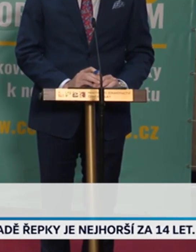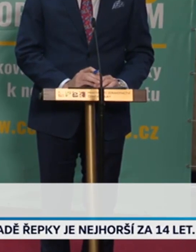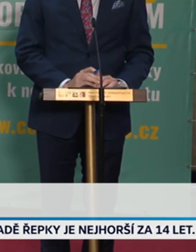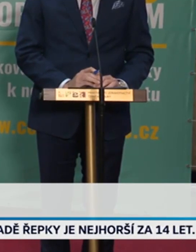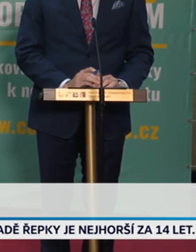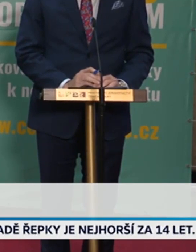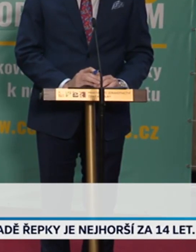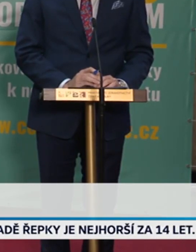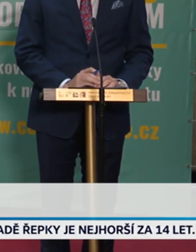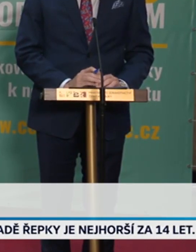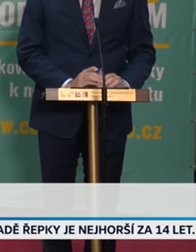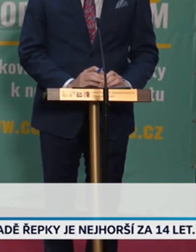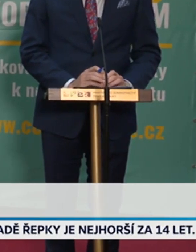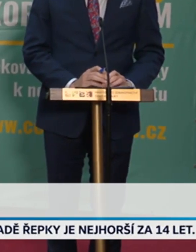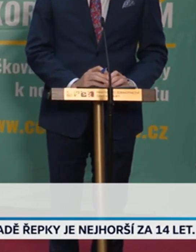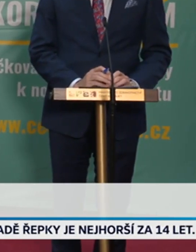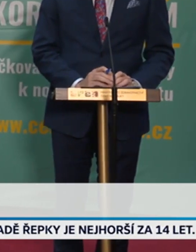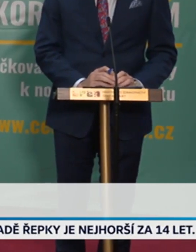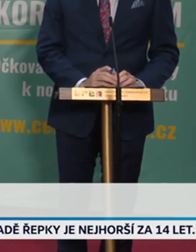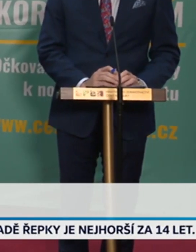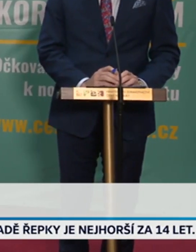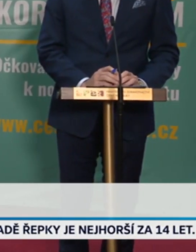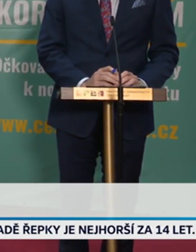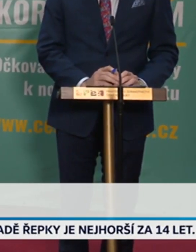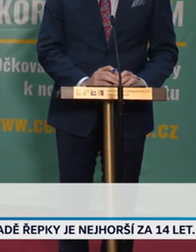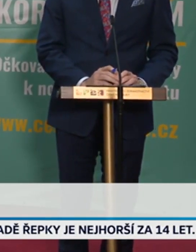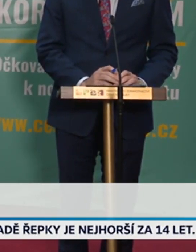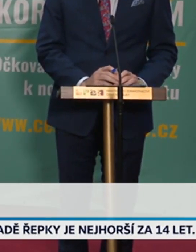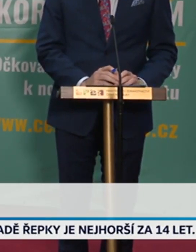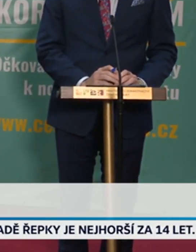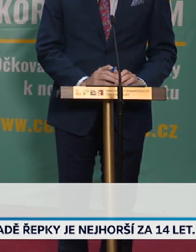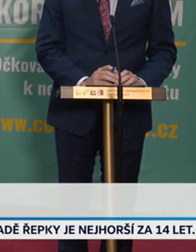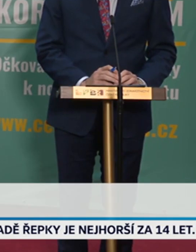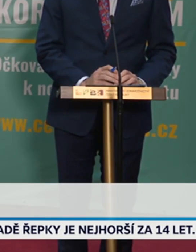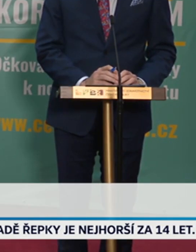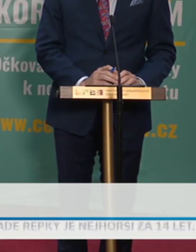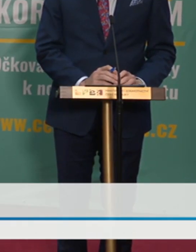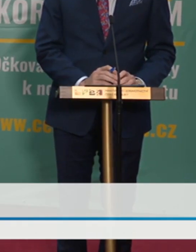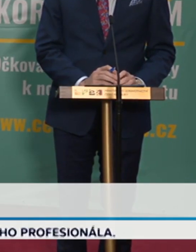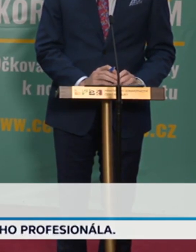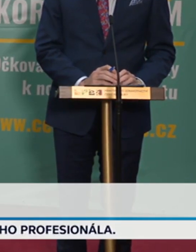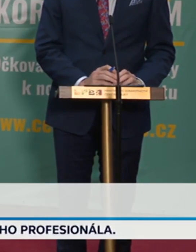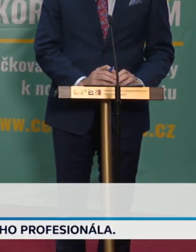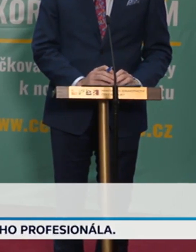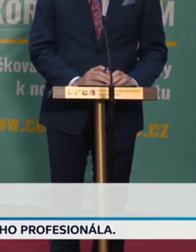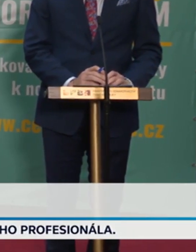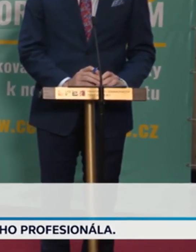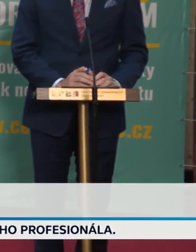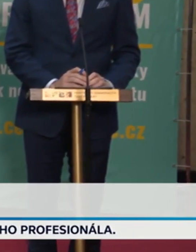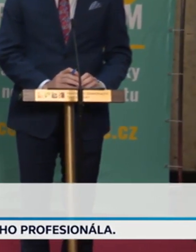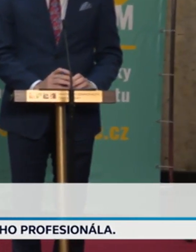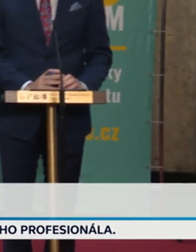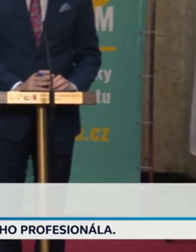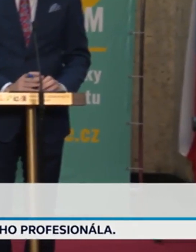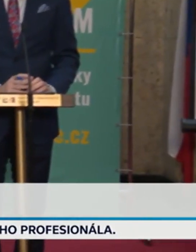profesor a ředitel Ústavu zdravotnických informací a statistiky Ledislav Dušek. Dobrý den. Já porosím pana